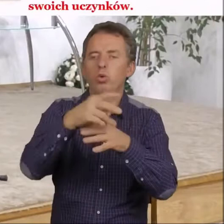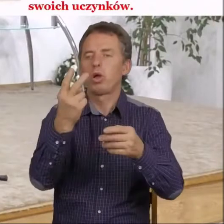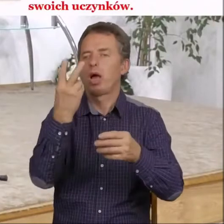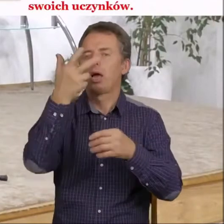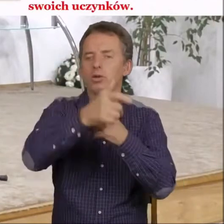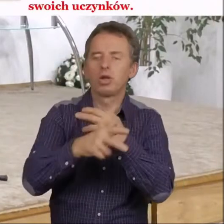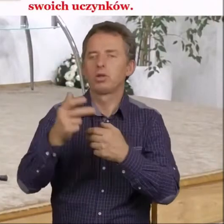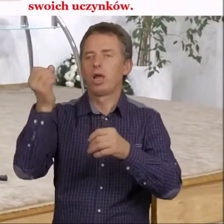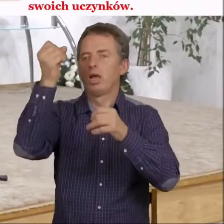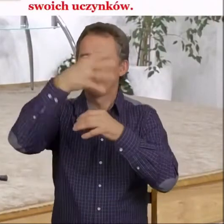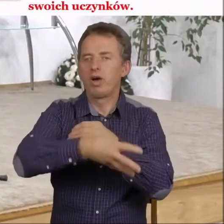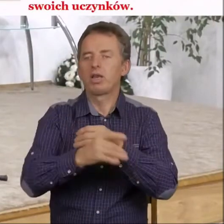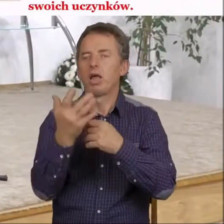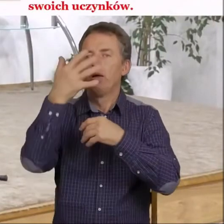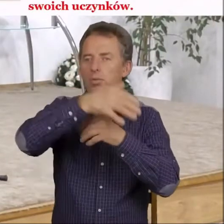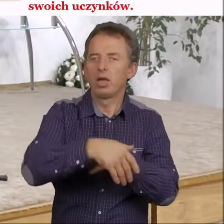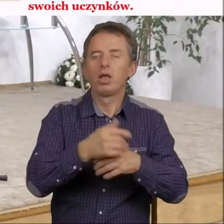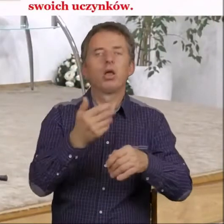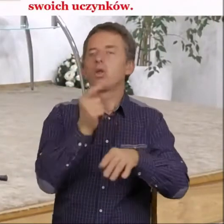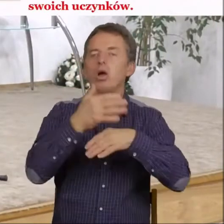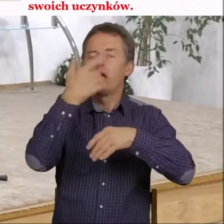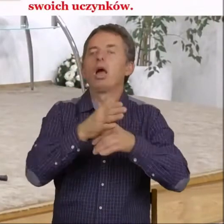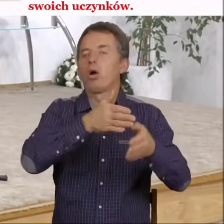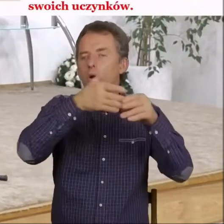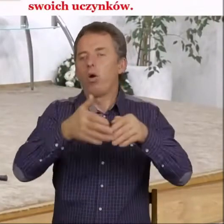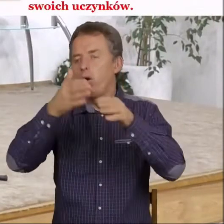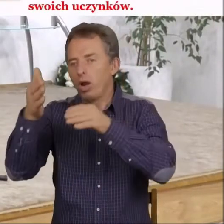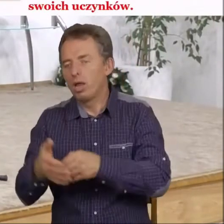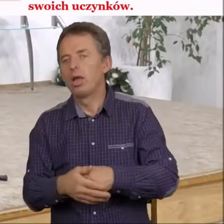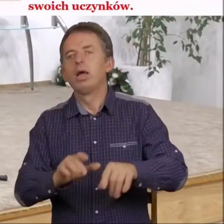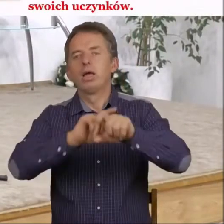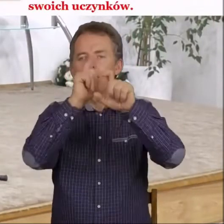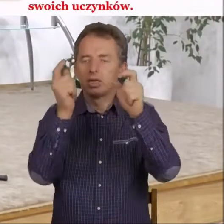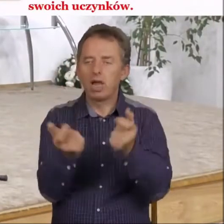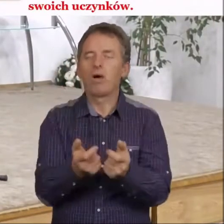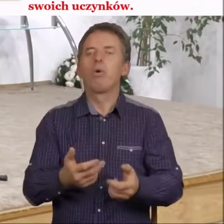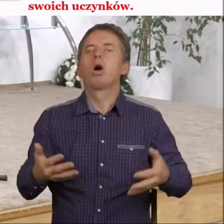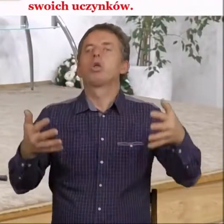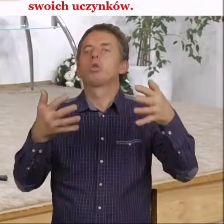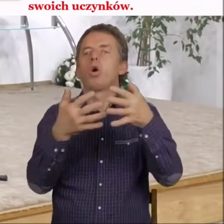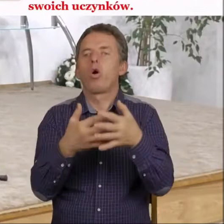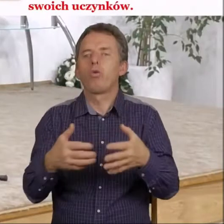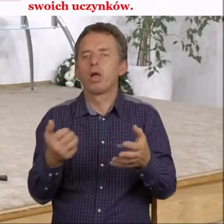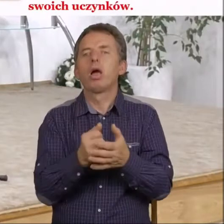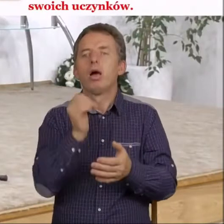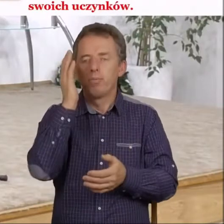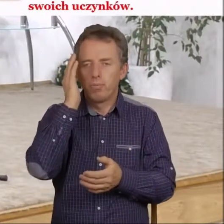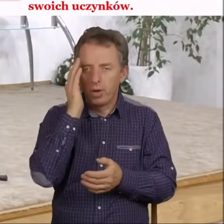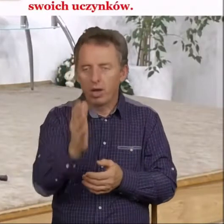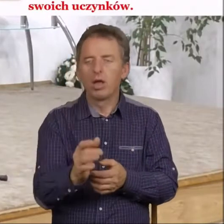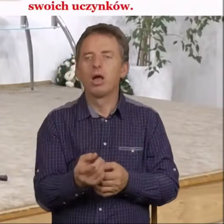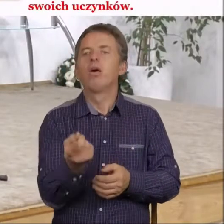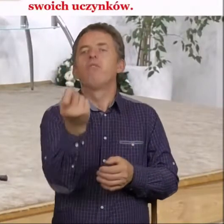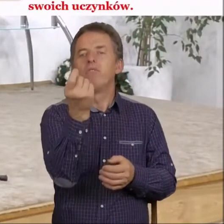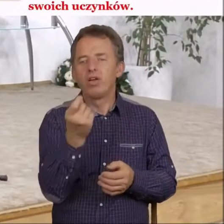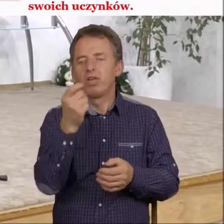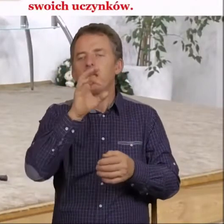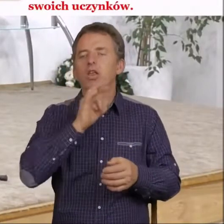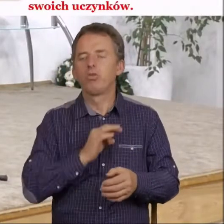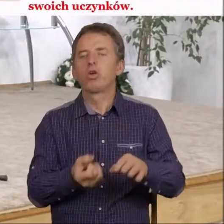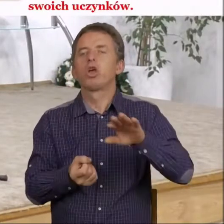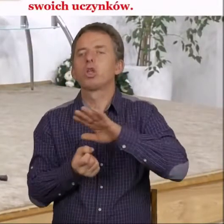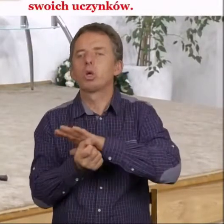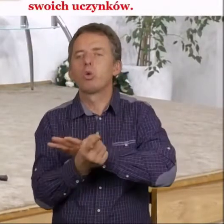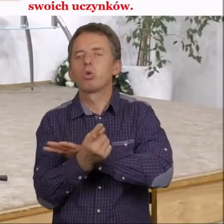nie będzie się kończyć, a już wystąpi następna i kolejna i to całe towarzystwo jednak będzie wywierało swoje skutki.